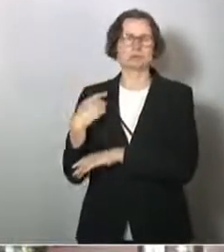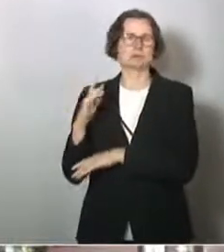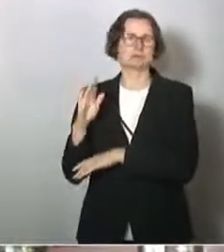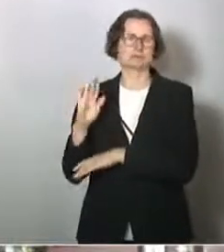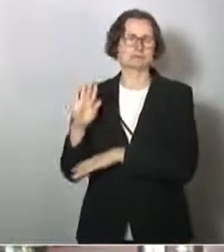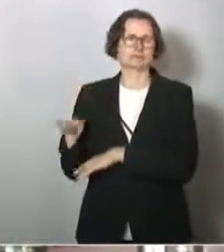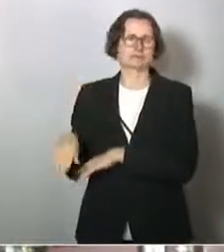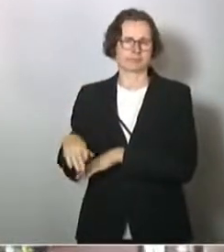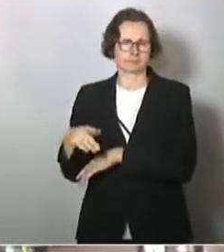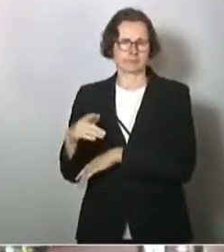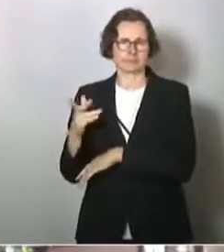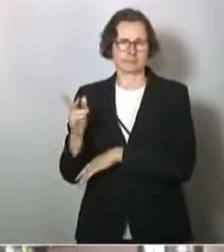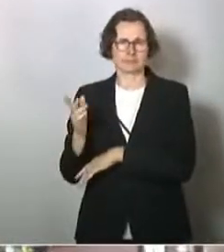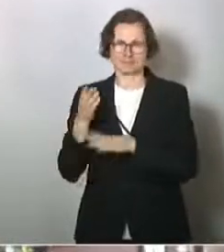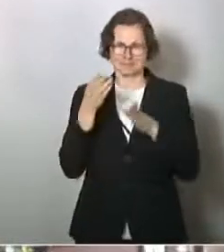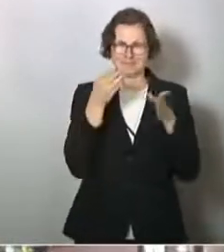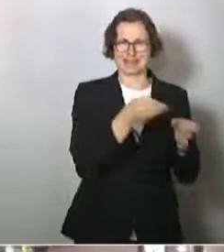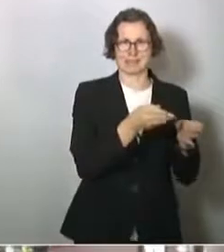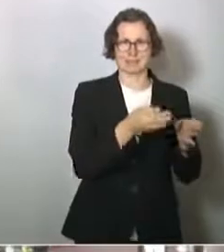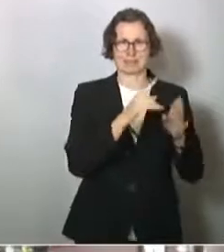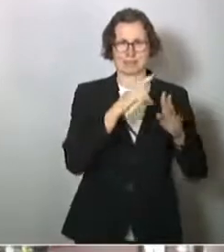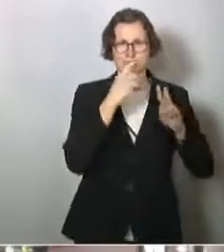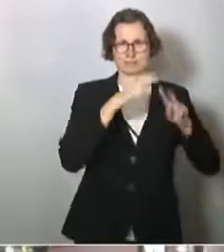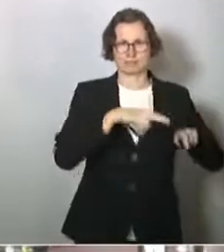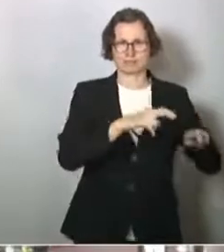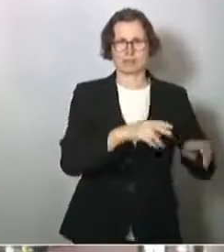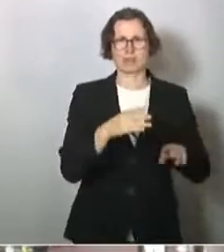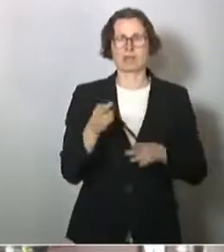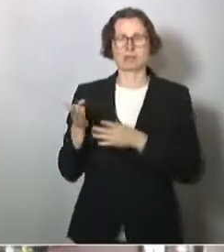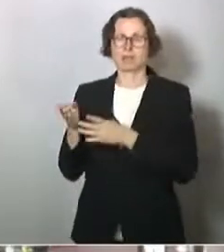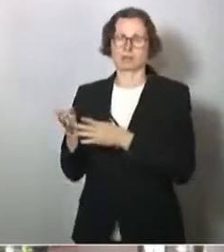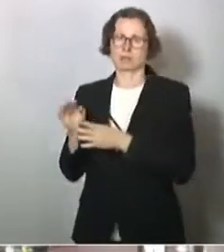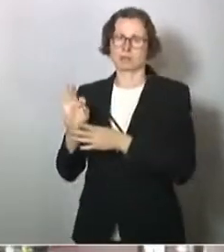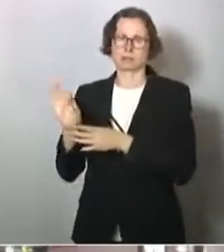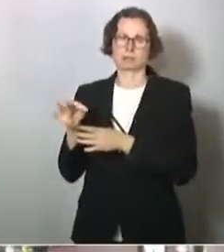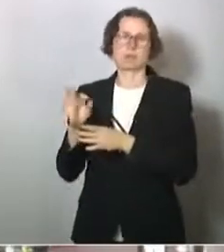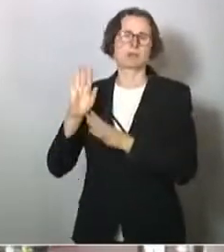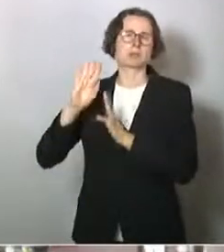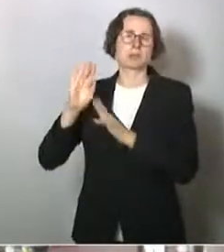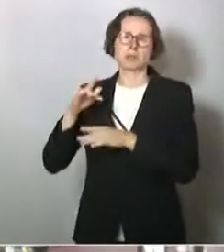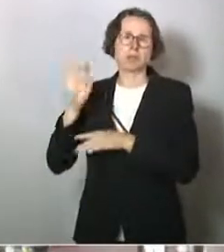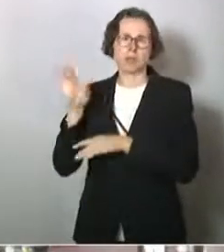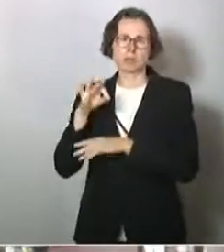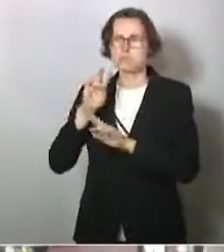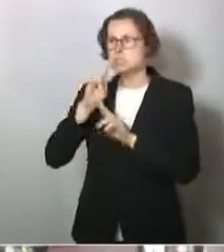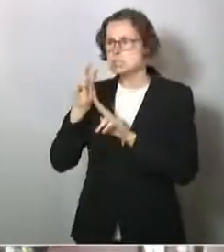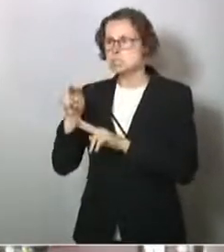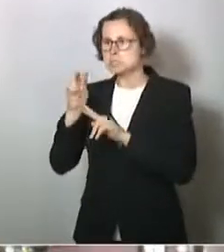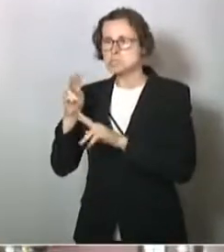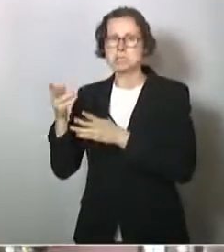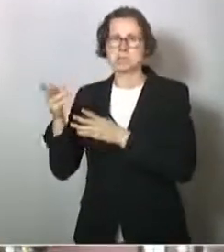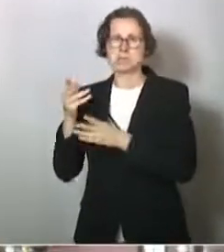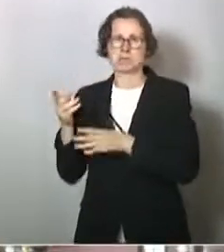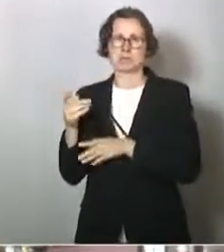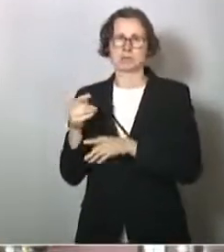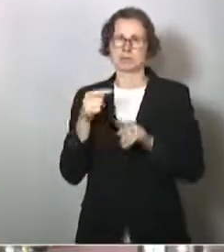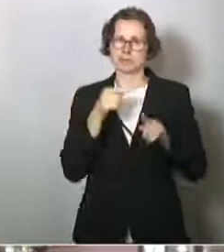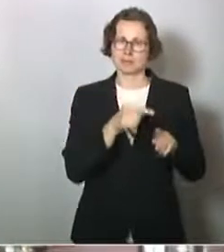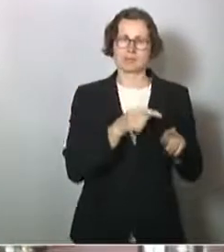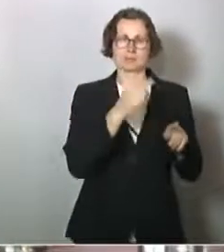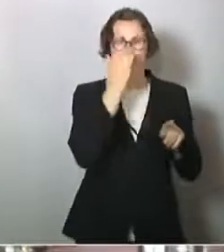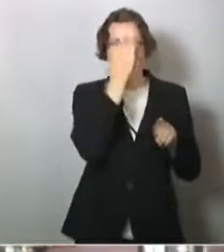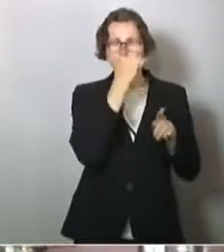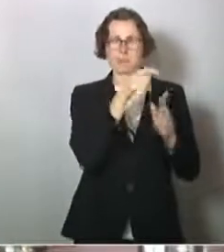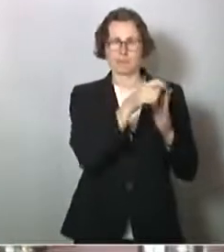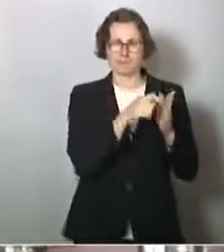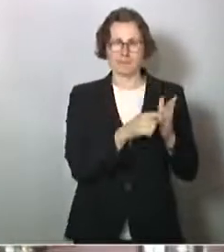auch beschrieben worden. Das ist nicht, glaube ich, der Ansatz. So etwas sollten wir vermeiden, sondern viel mehr über Bedingungen reden,